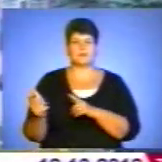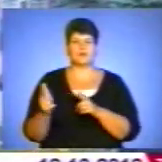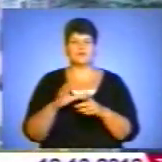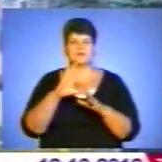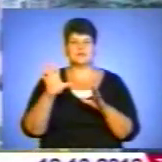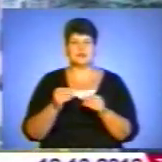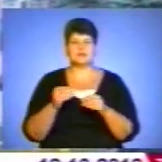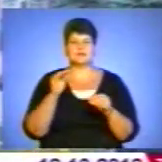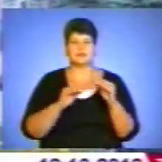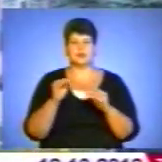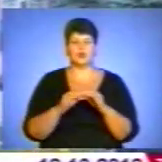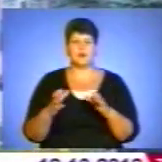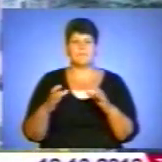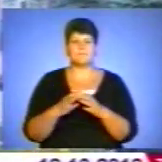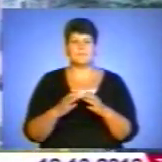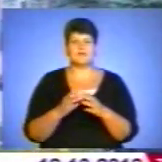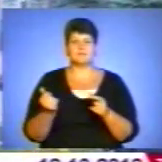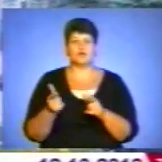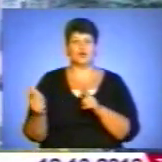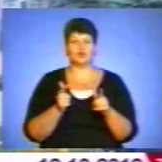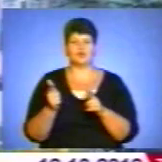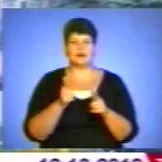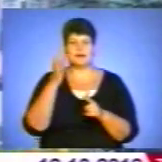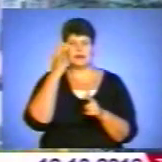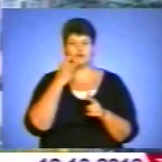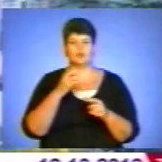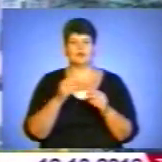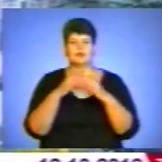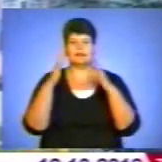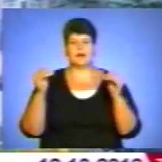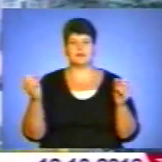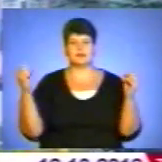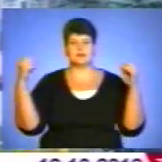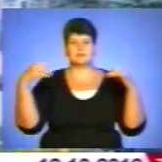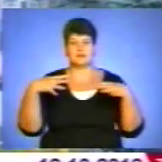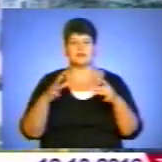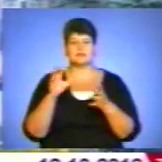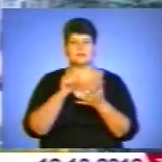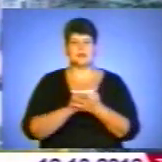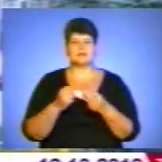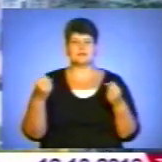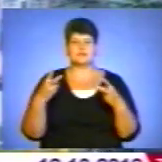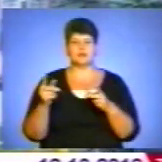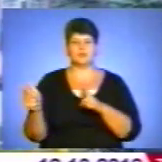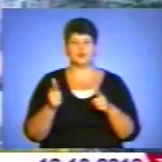складу батареї. Ми, в принципі, готувалися, у нас був літом табірний збір, займалися спеціальнію підготовкою, технічною,